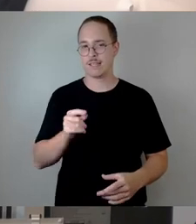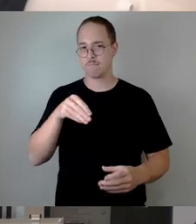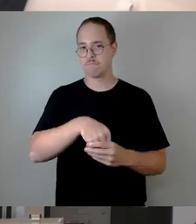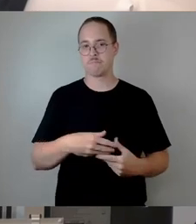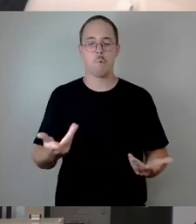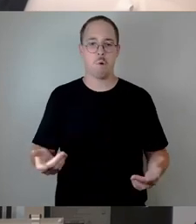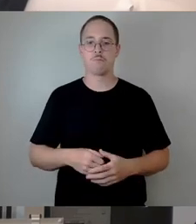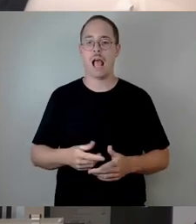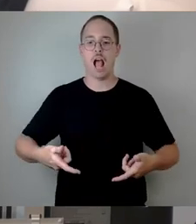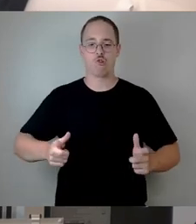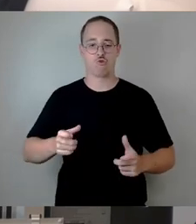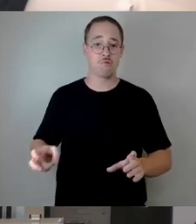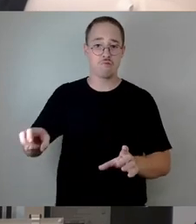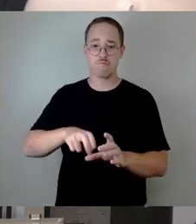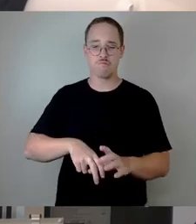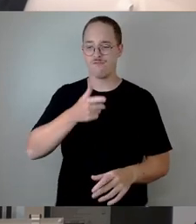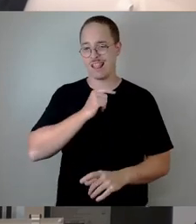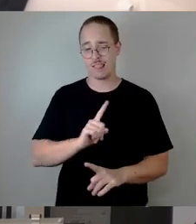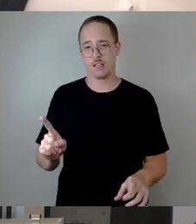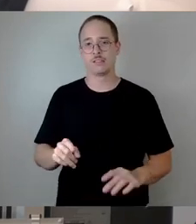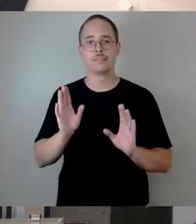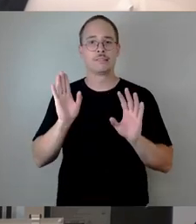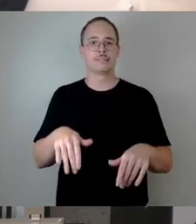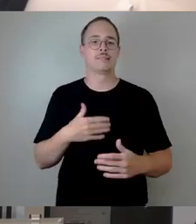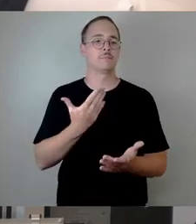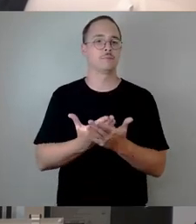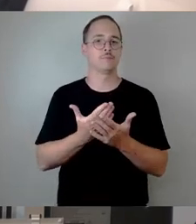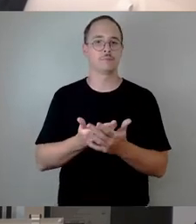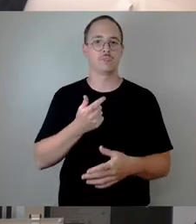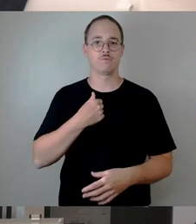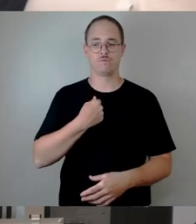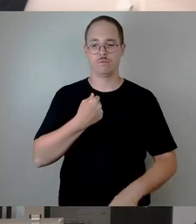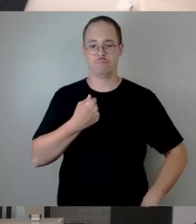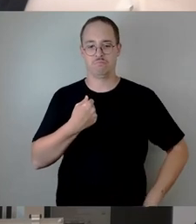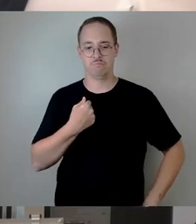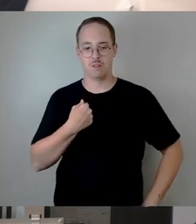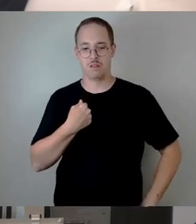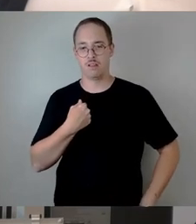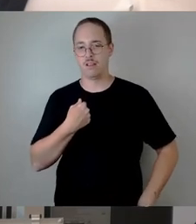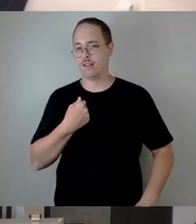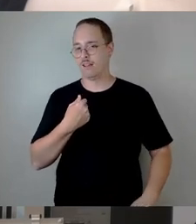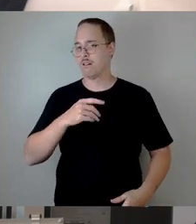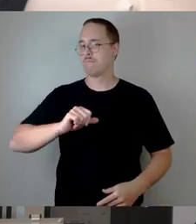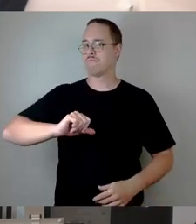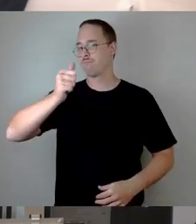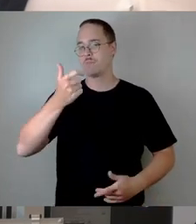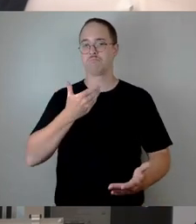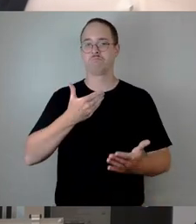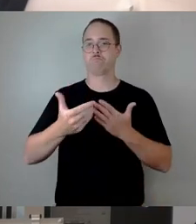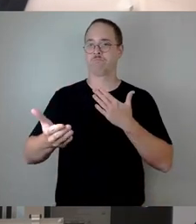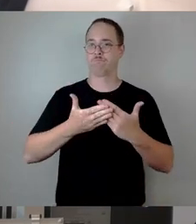Absicht, das zu ändern. Und bin deswegen von allen, die hier sitzen, wahrscheinlich der Unbefangenste. Weil die Bestimmung der